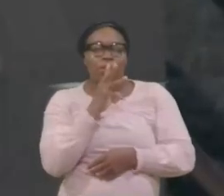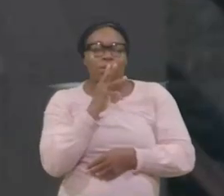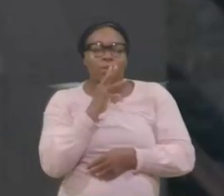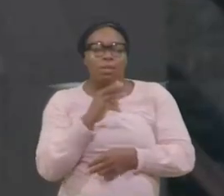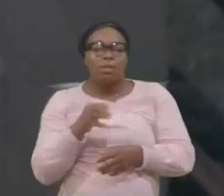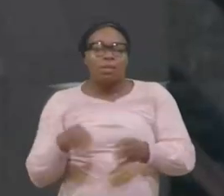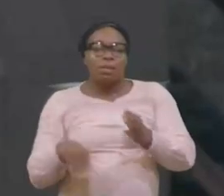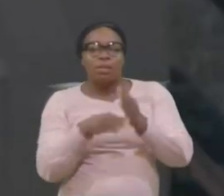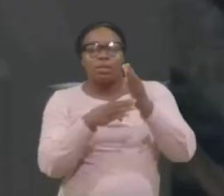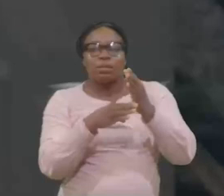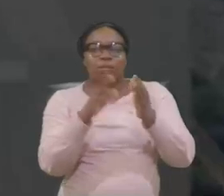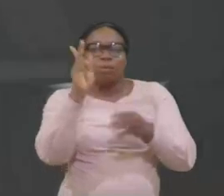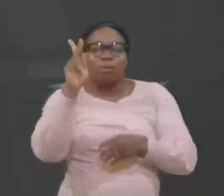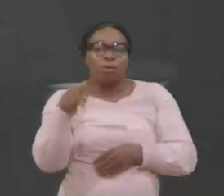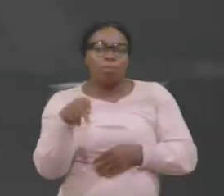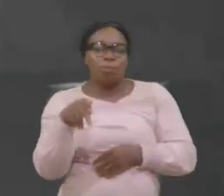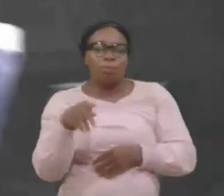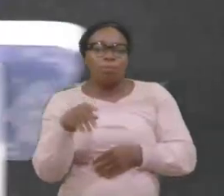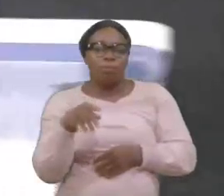soulèvent la vase et le limon.